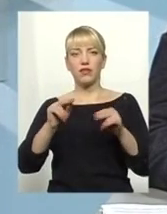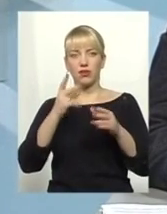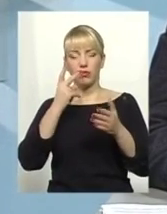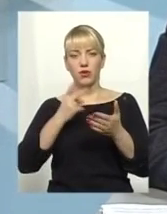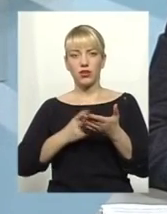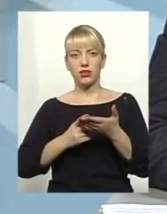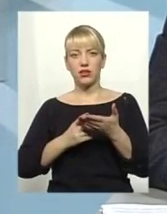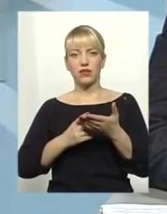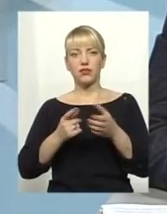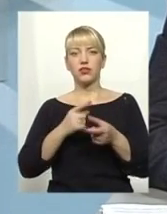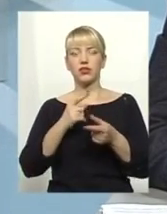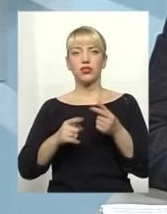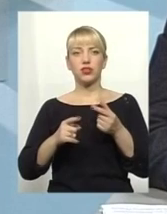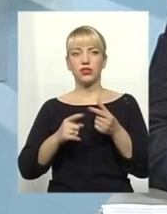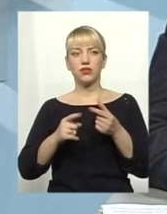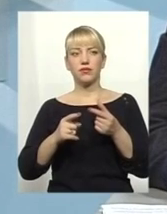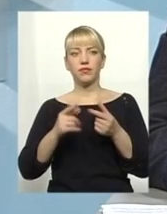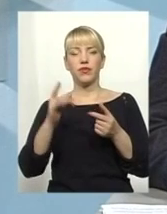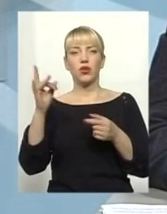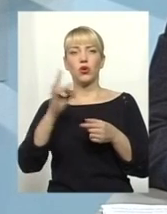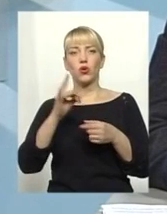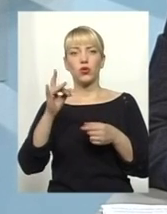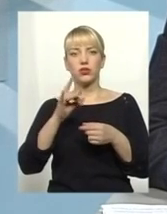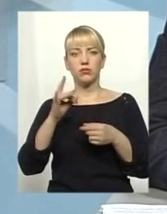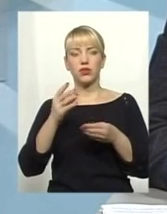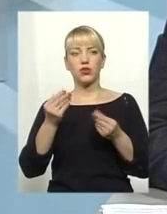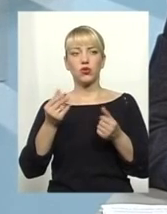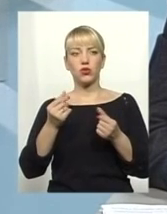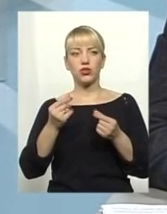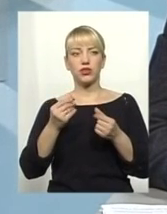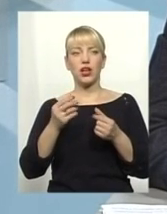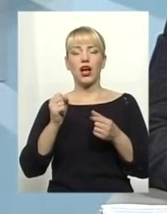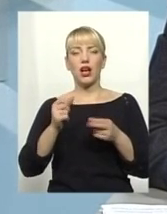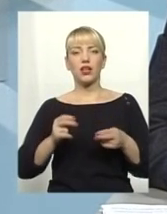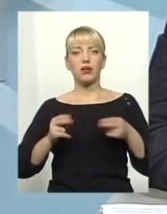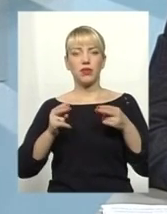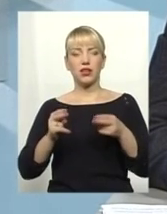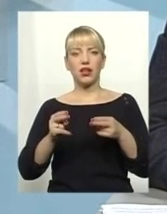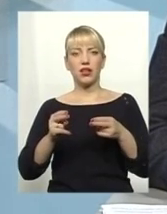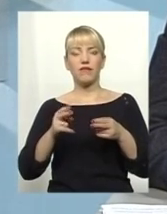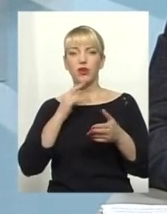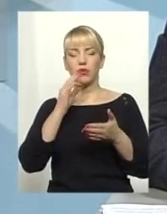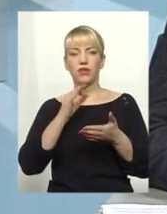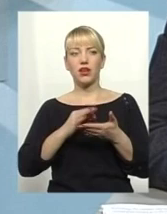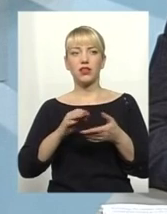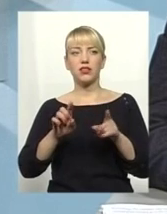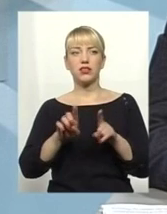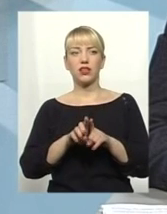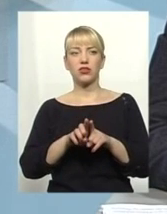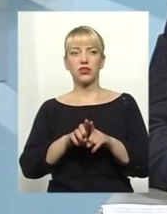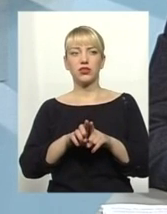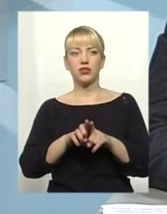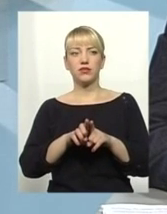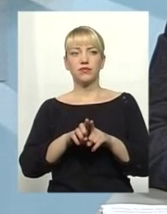там відповідні розміри в коштах, але кримінальна відповідальність так чи